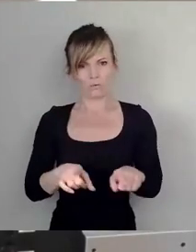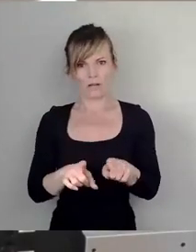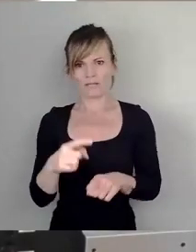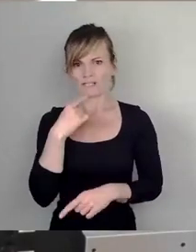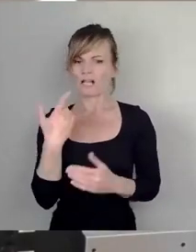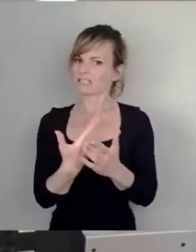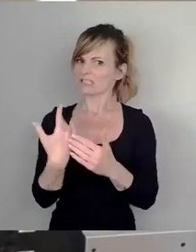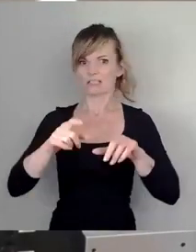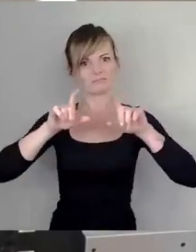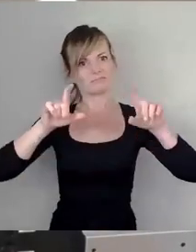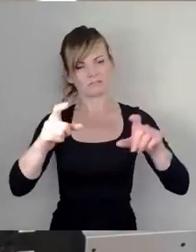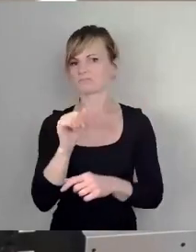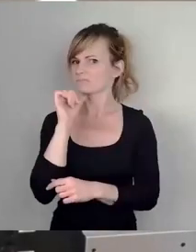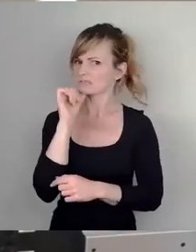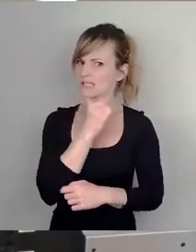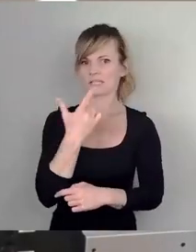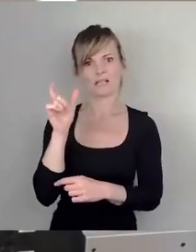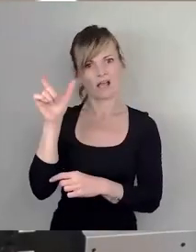Straßenbenennung nicht zuzustimmen.